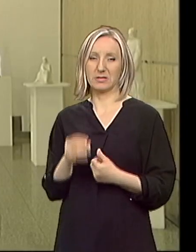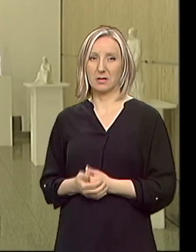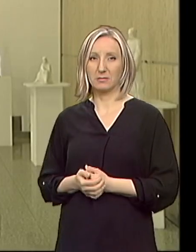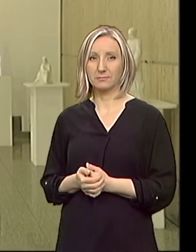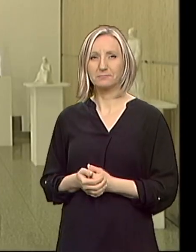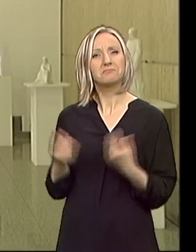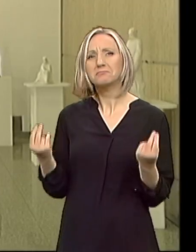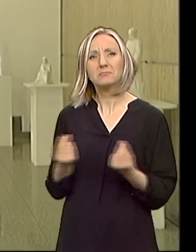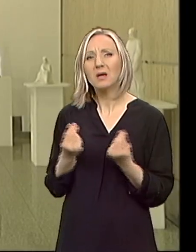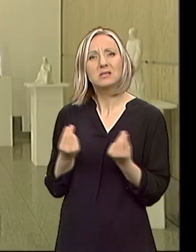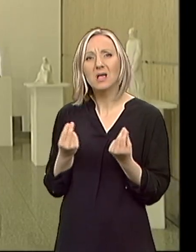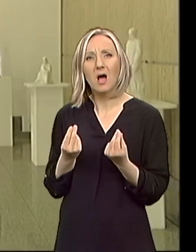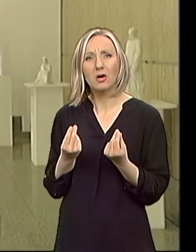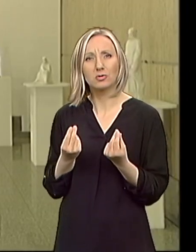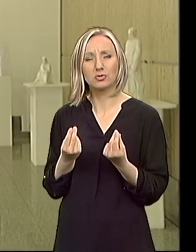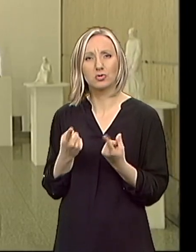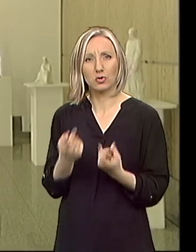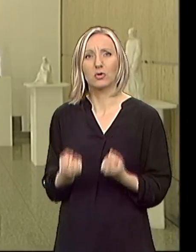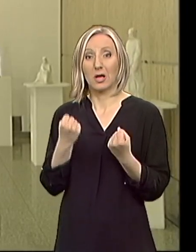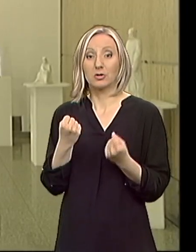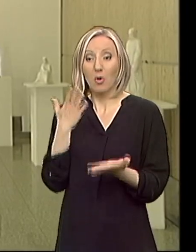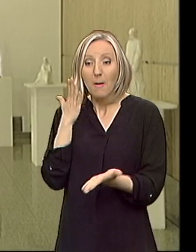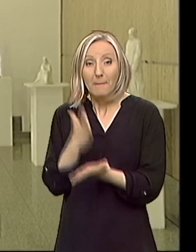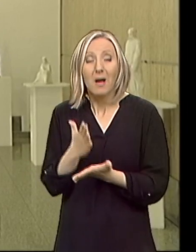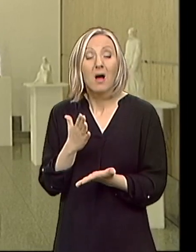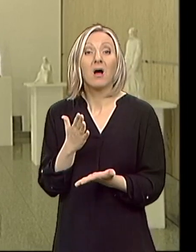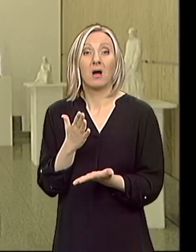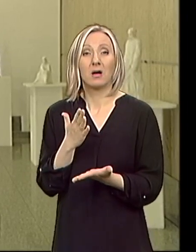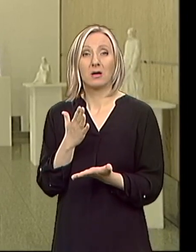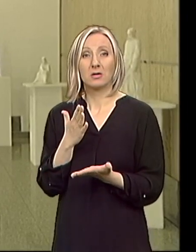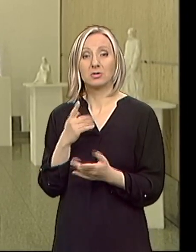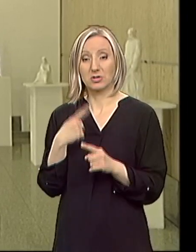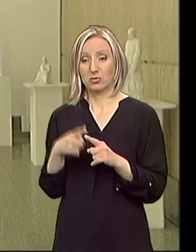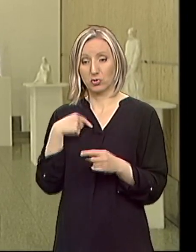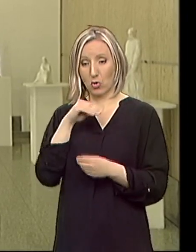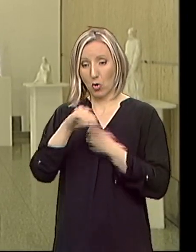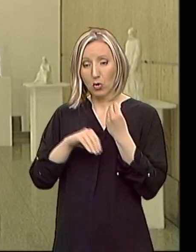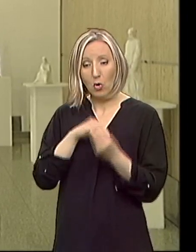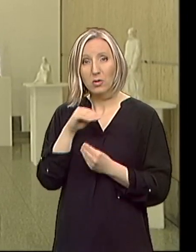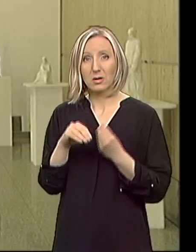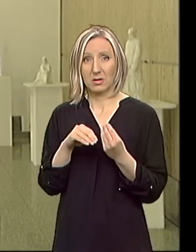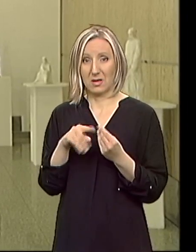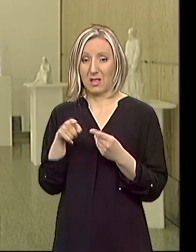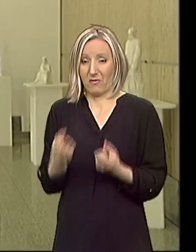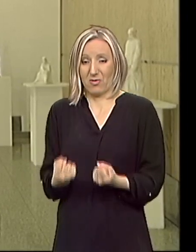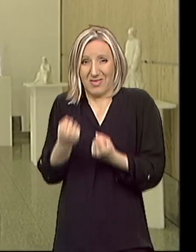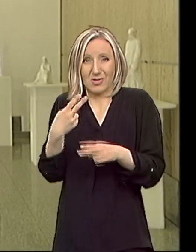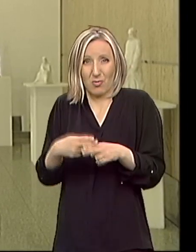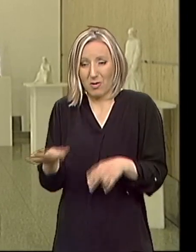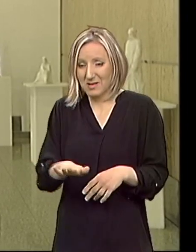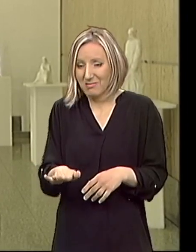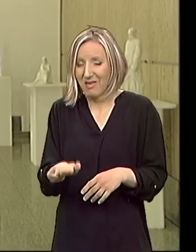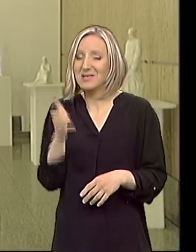Zašto je to dodatno otežavajuće? Upravo iz razloga što roditelji ovako teško obolele dece